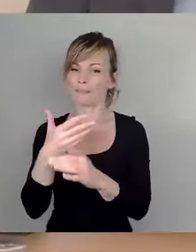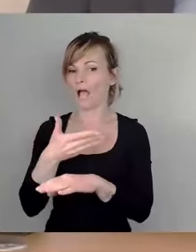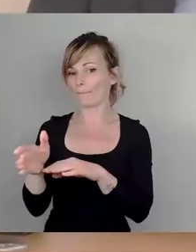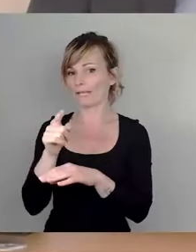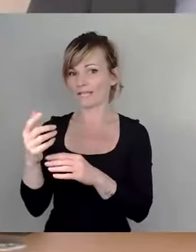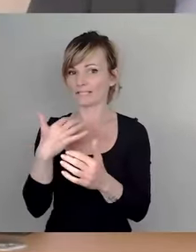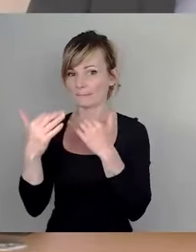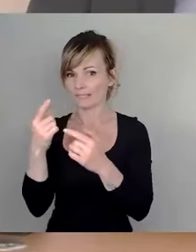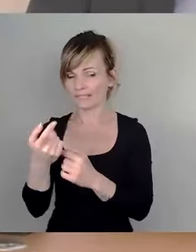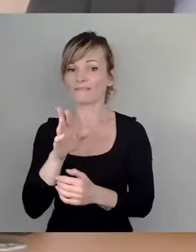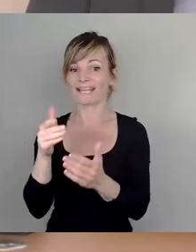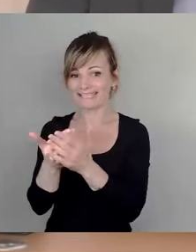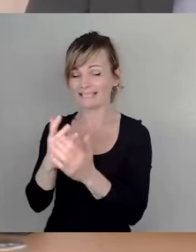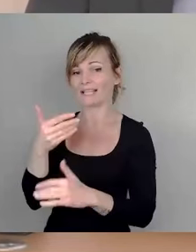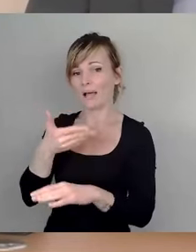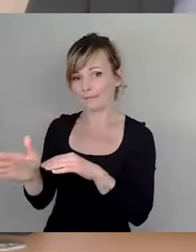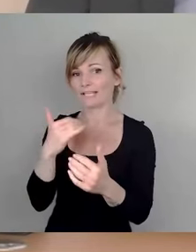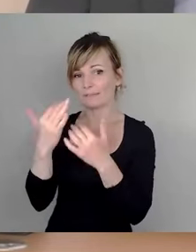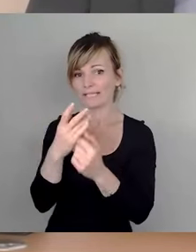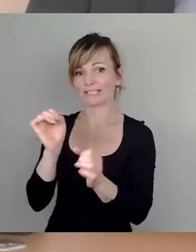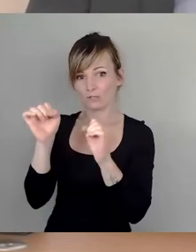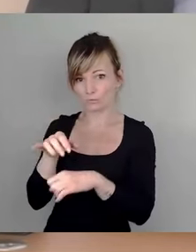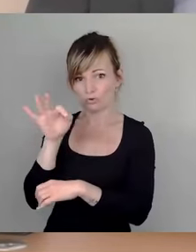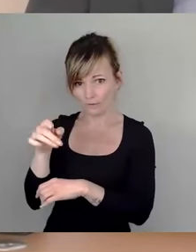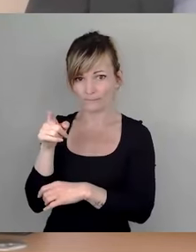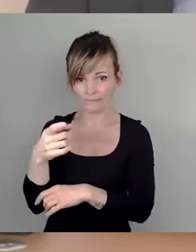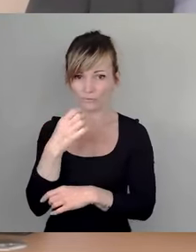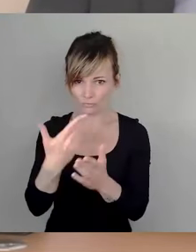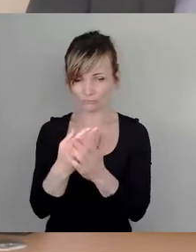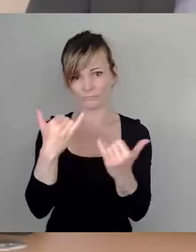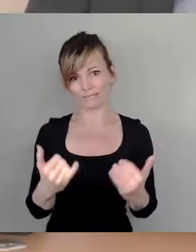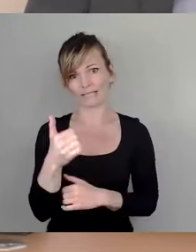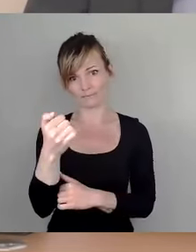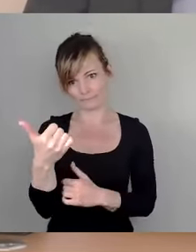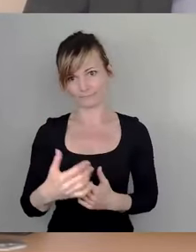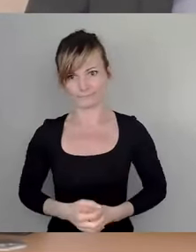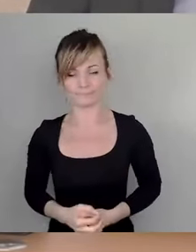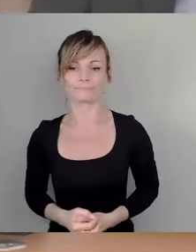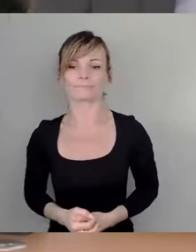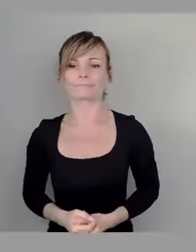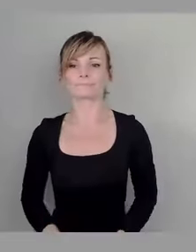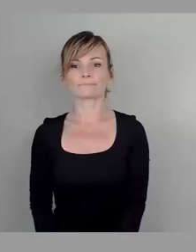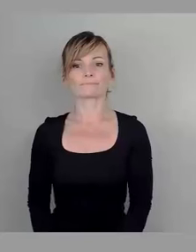dem ablehnenden federführenden Ausschussbericht folgen möchte, müsste jetzt zustimmen.